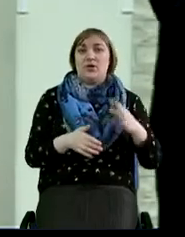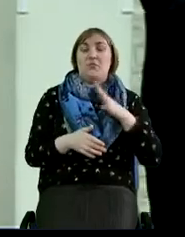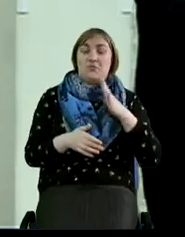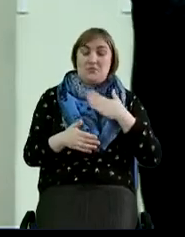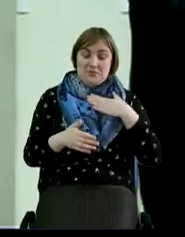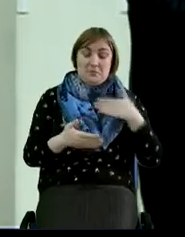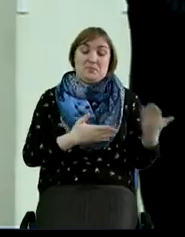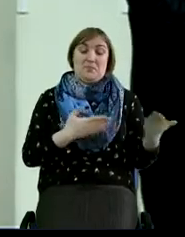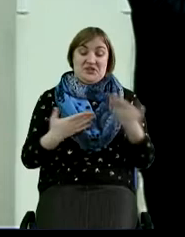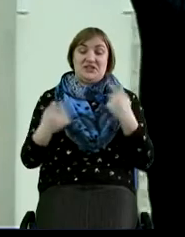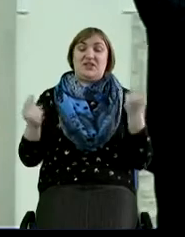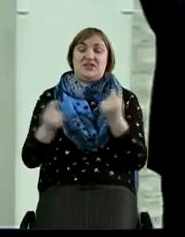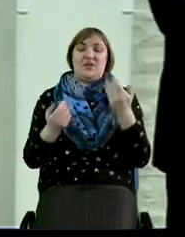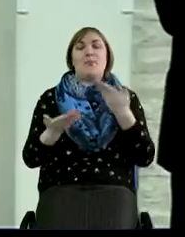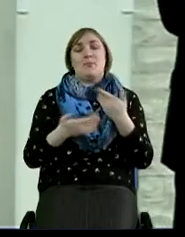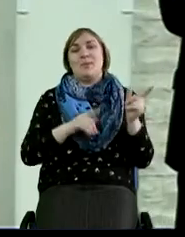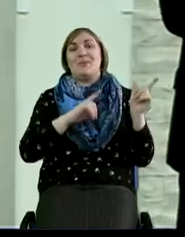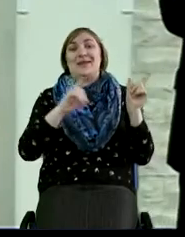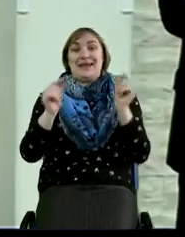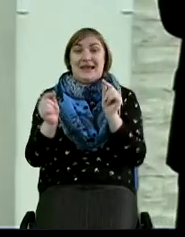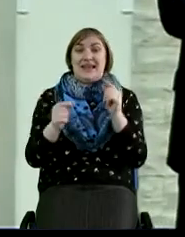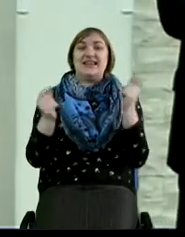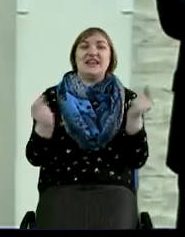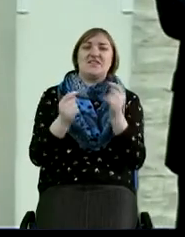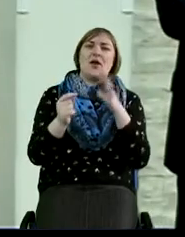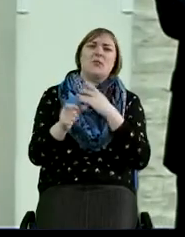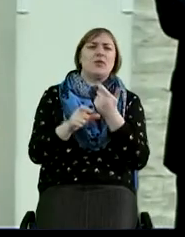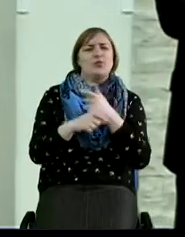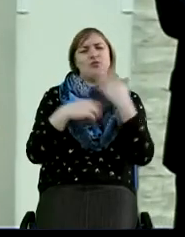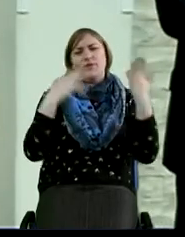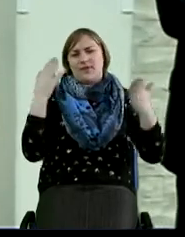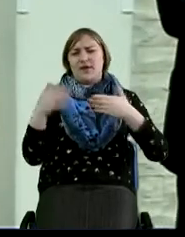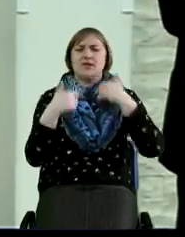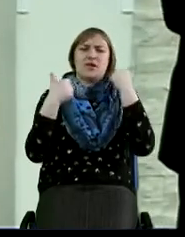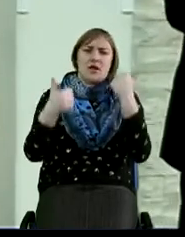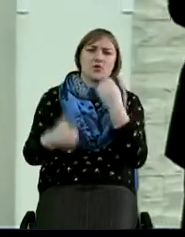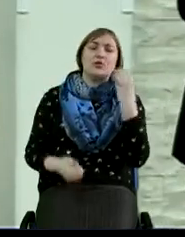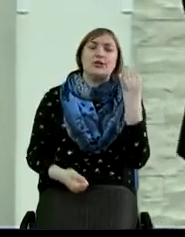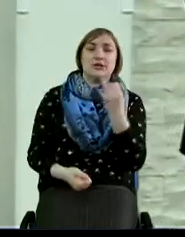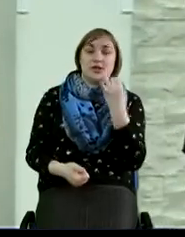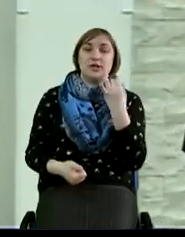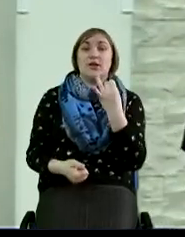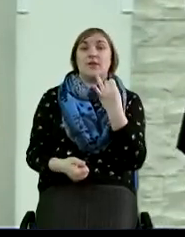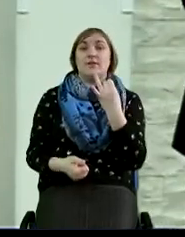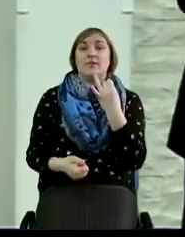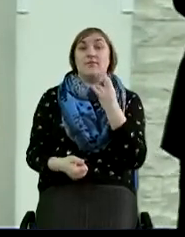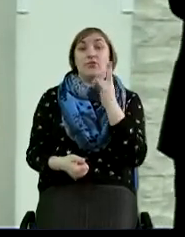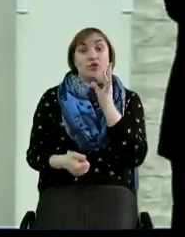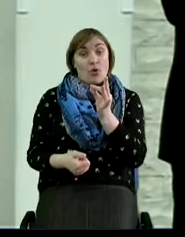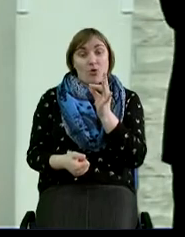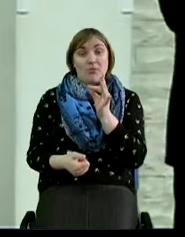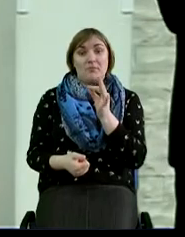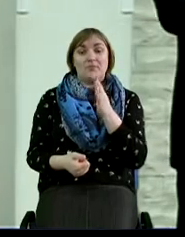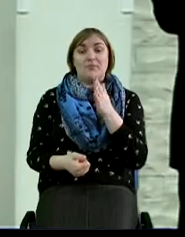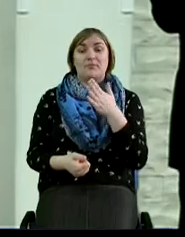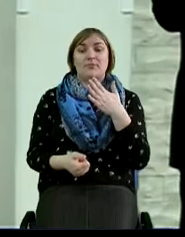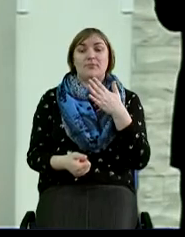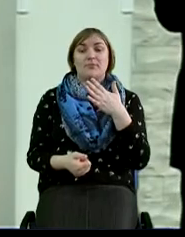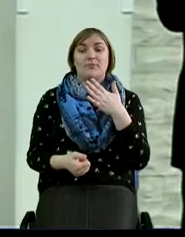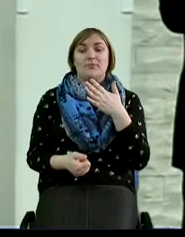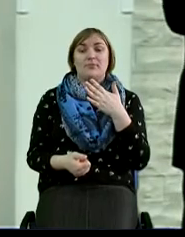свадьбу. Мы приехали на эту свадьбу. Было очень весело, хорошо и интересно. Но для